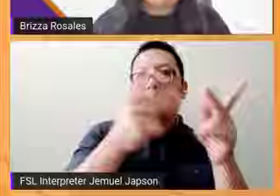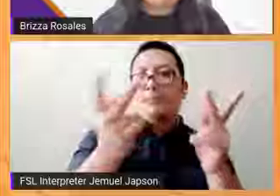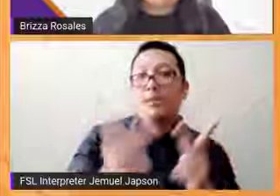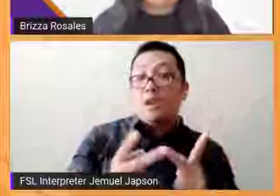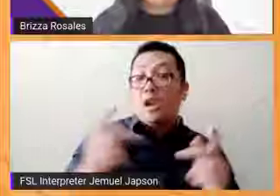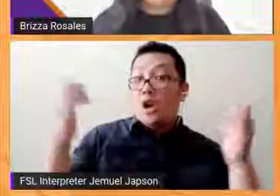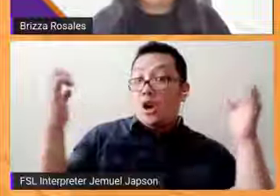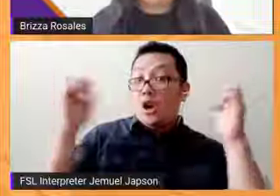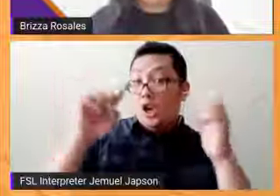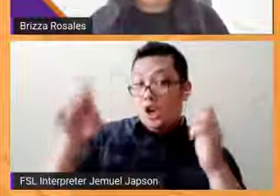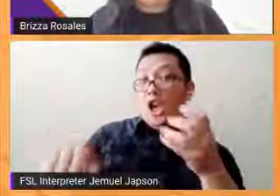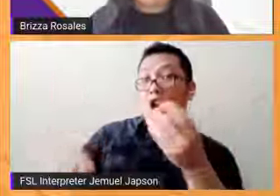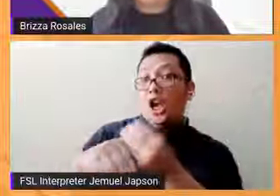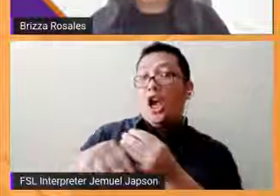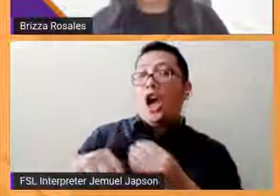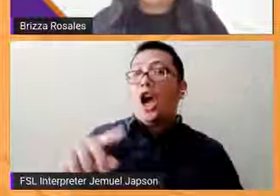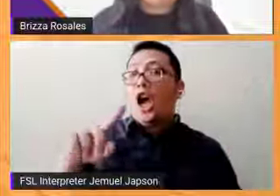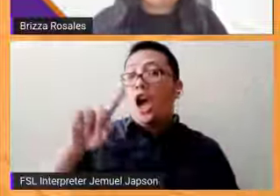dahil